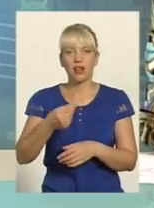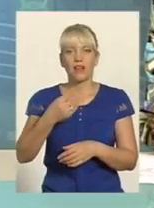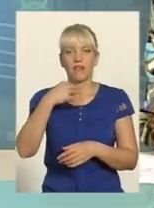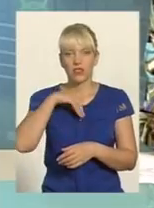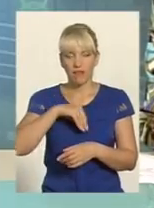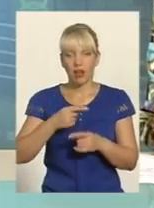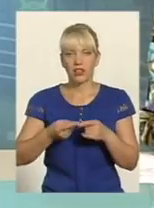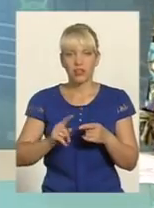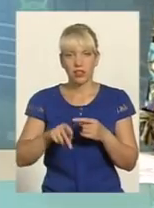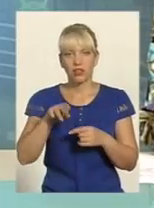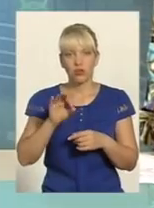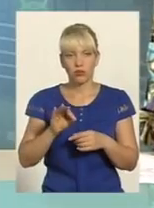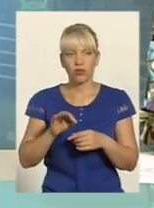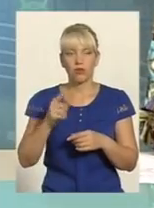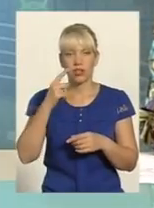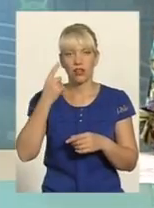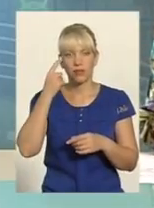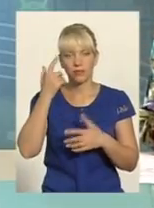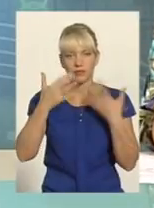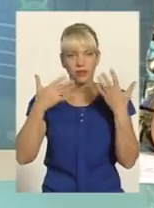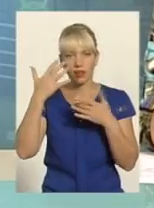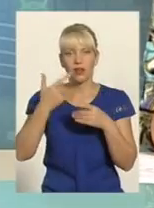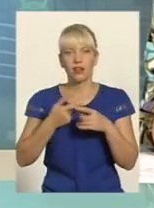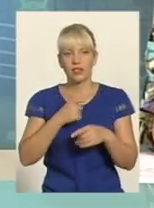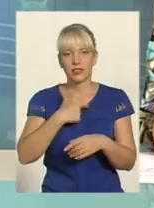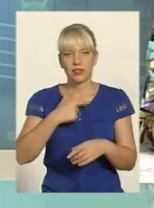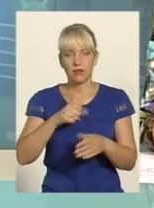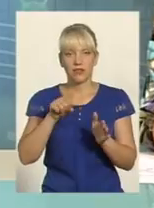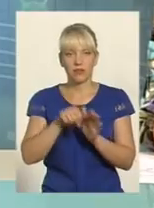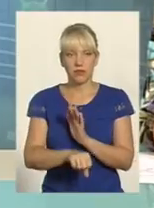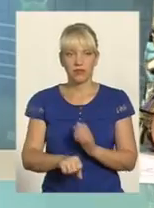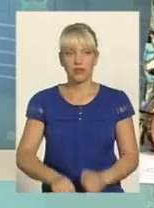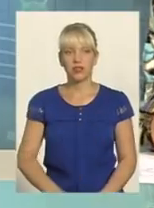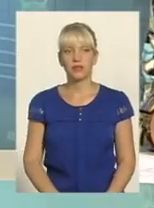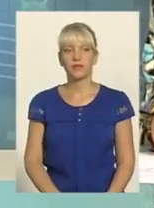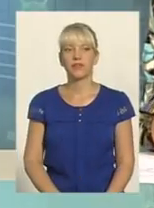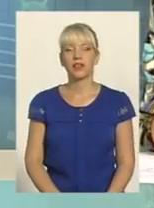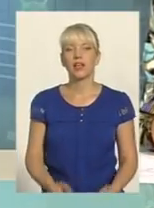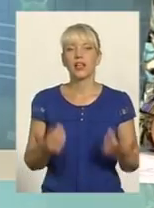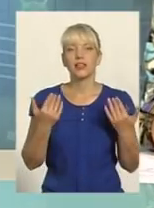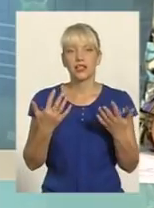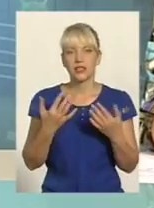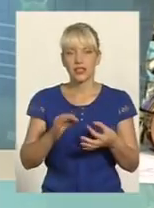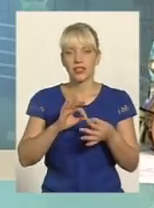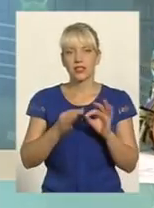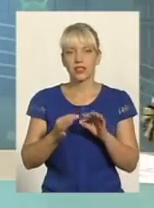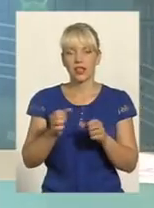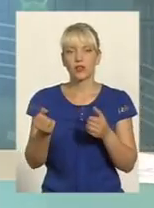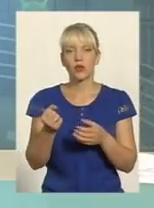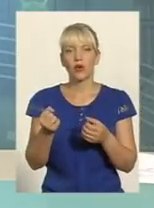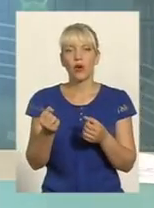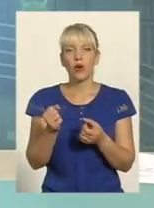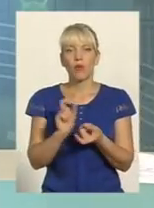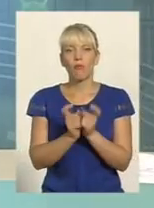спектр отих наркотичних речовин З чим нині доводиться мати справу? І наскільки складно боротися з